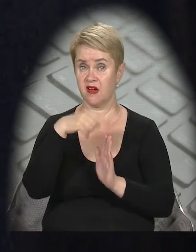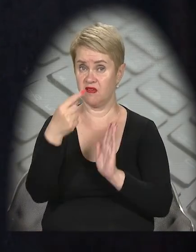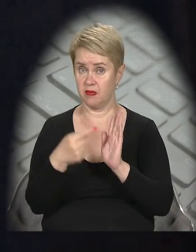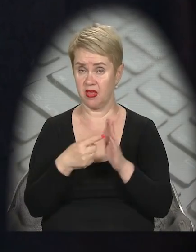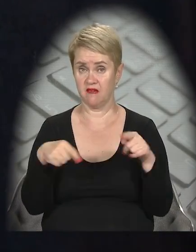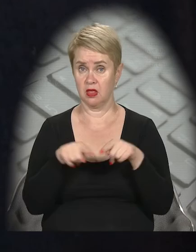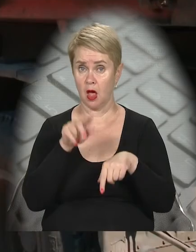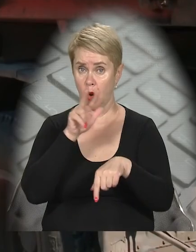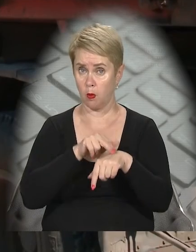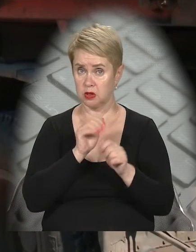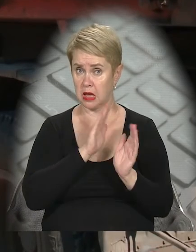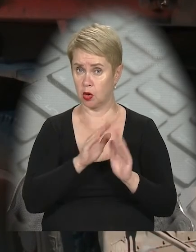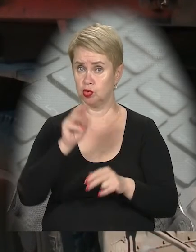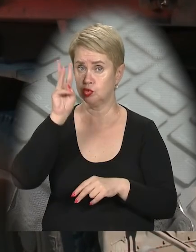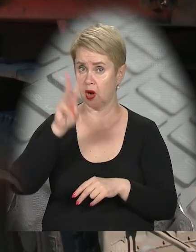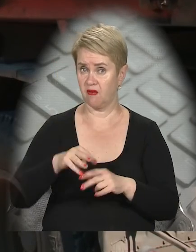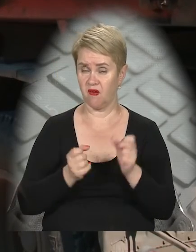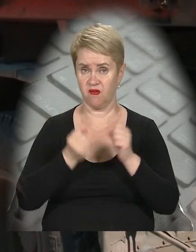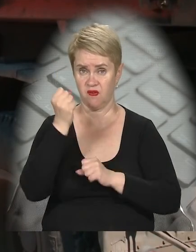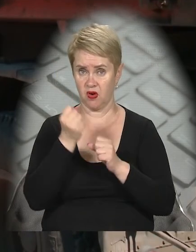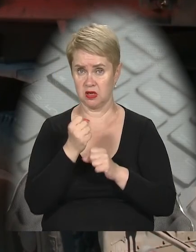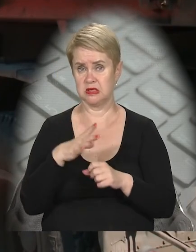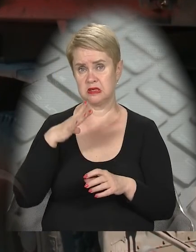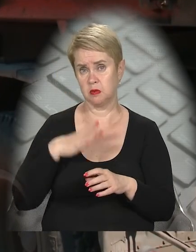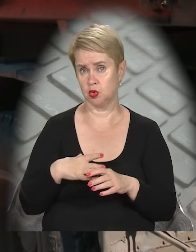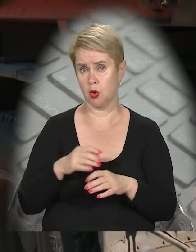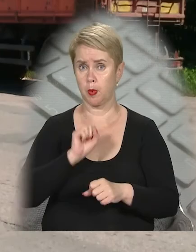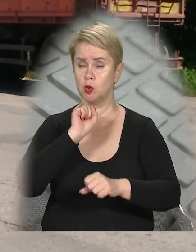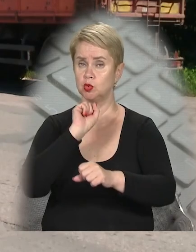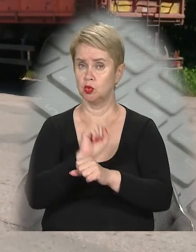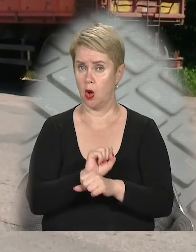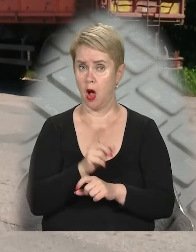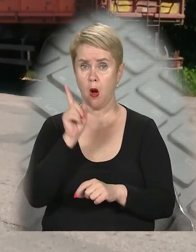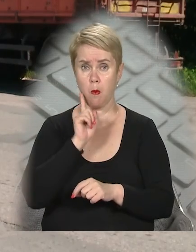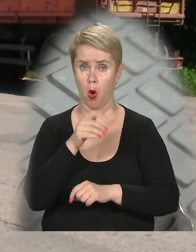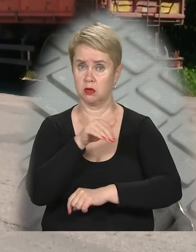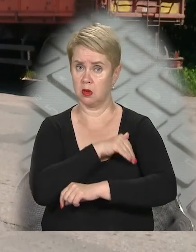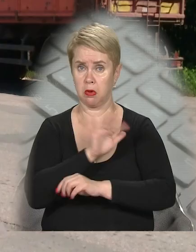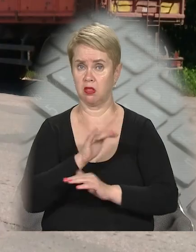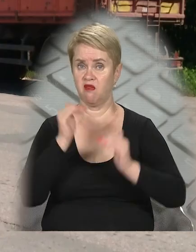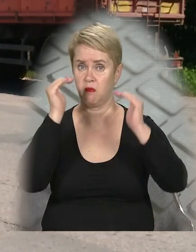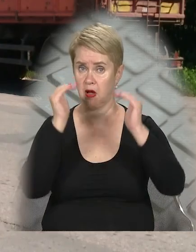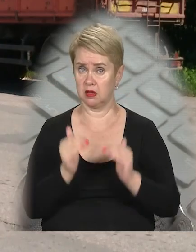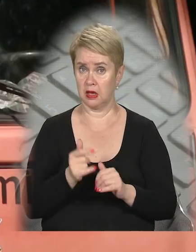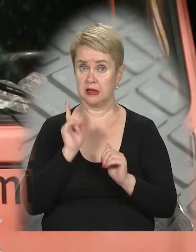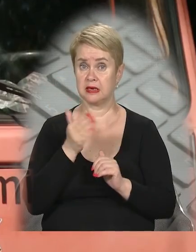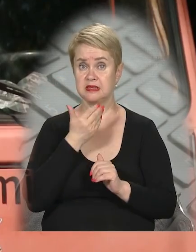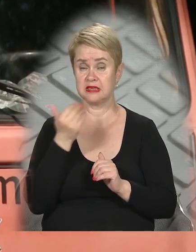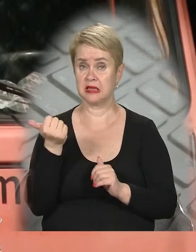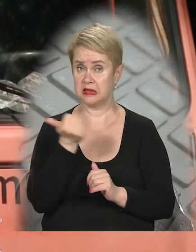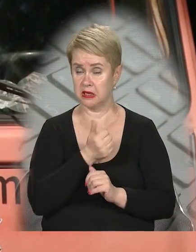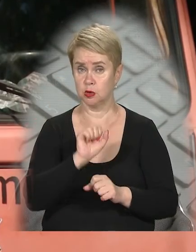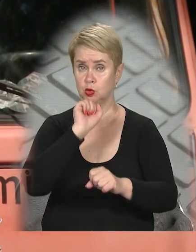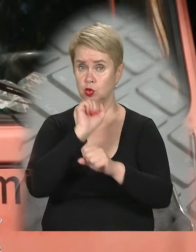Відтак поліцейські регулярно штрафують водіїв і змушують простоювати. Аж поки температура не впаде. Тільки за останній